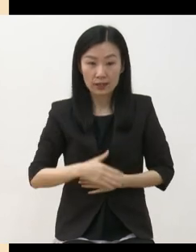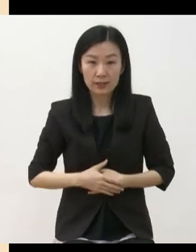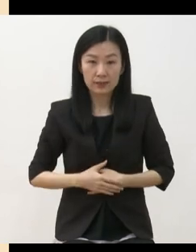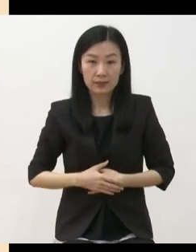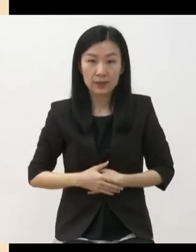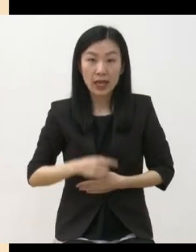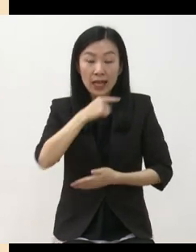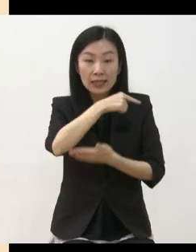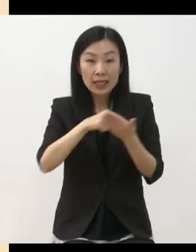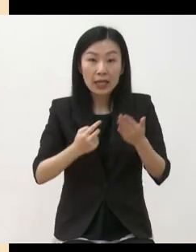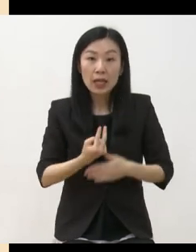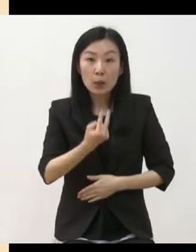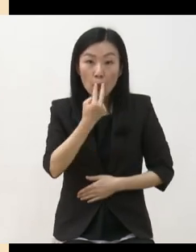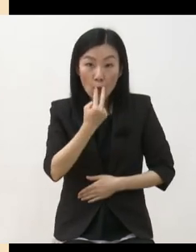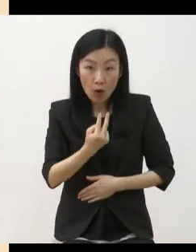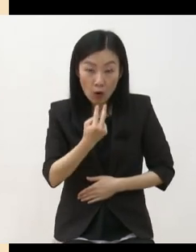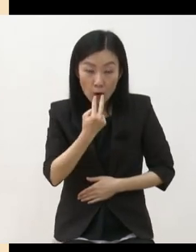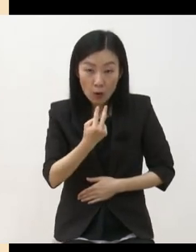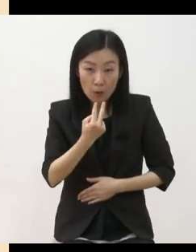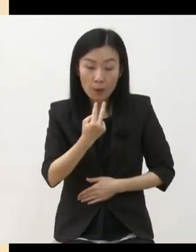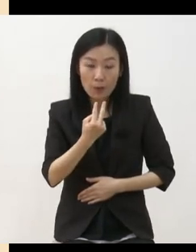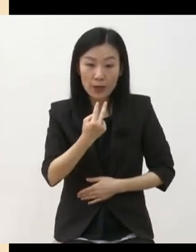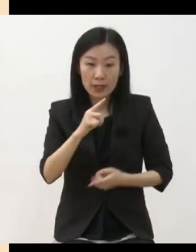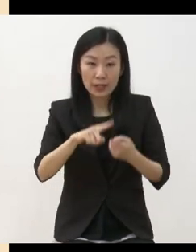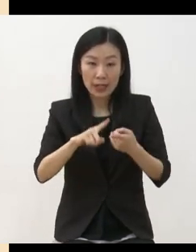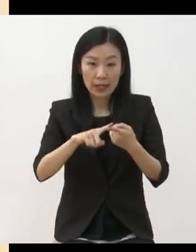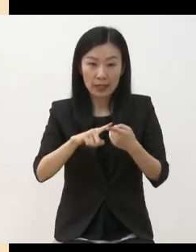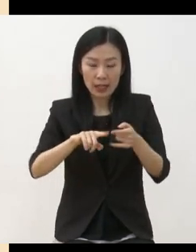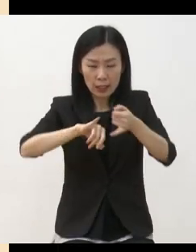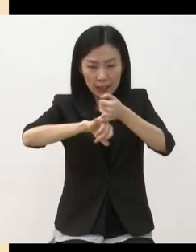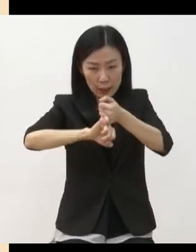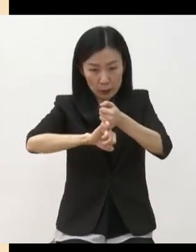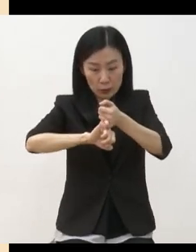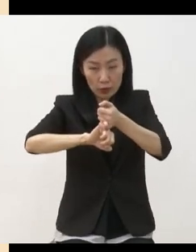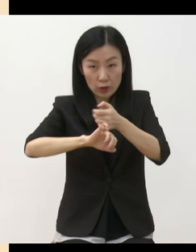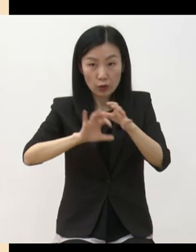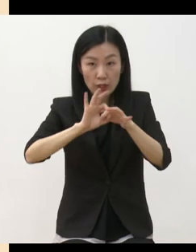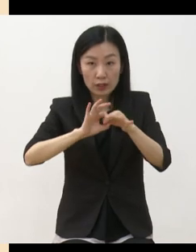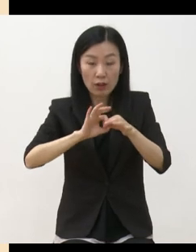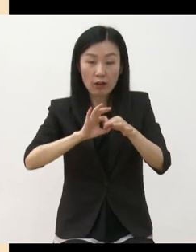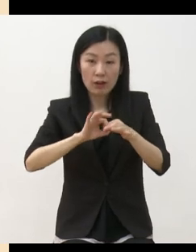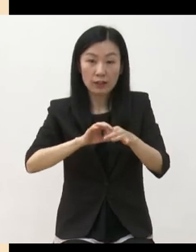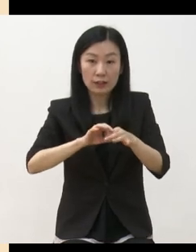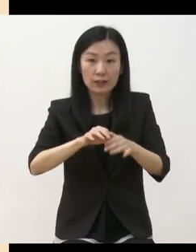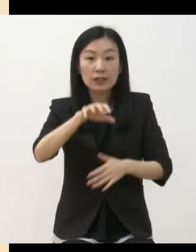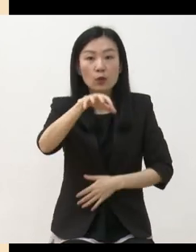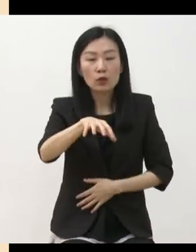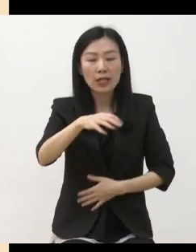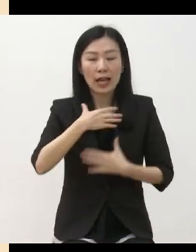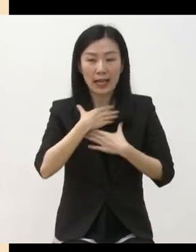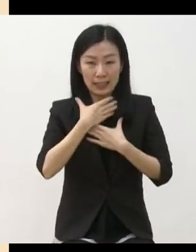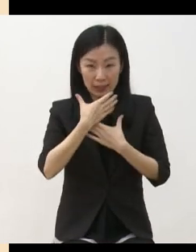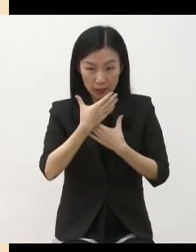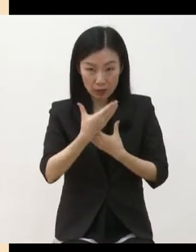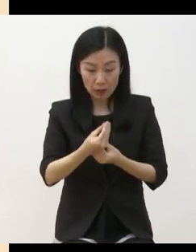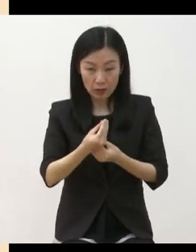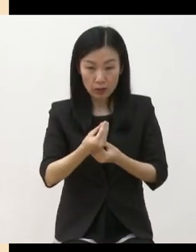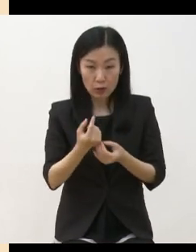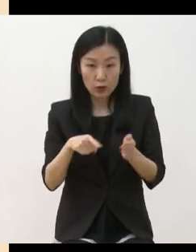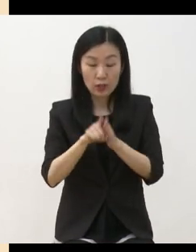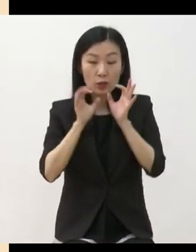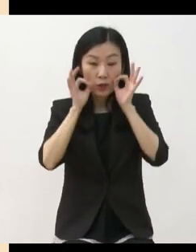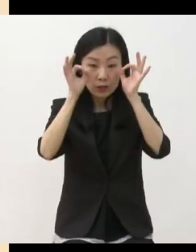제도를 도입해가지고 극장의 안전을 도모하도록 하겠습니다 그리고 지금까지